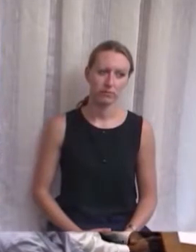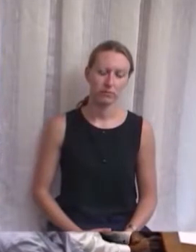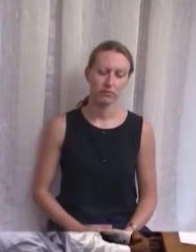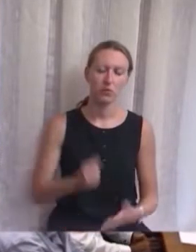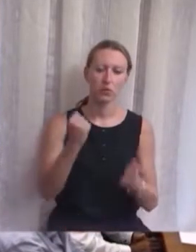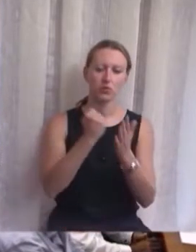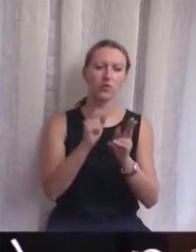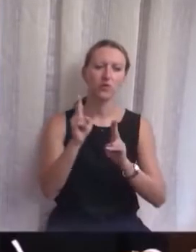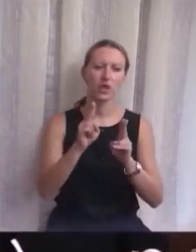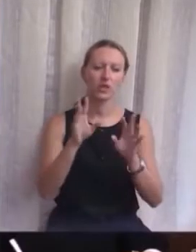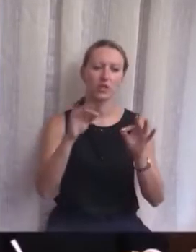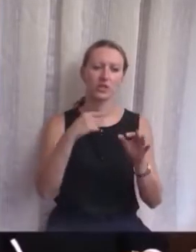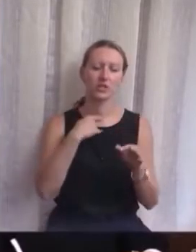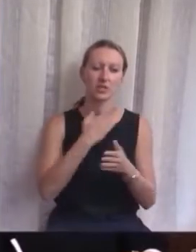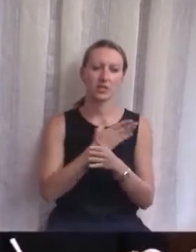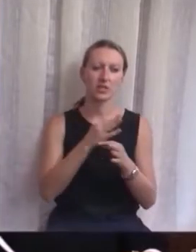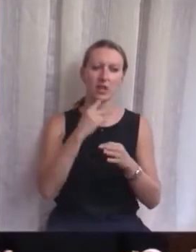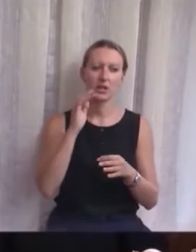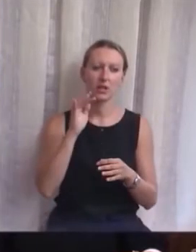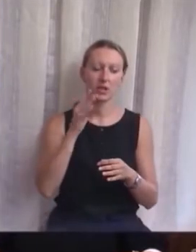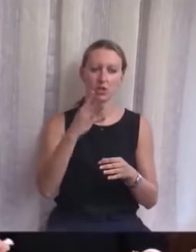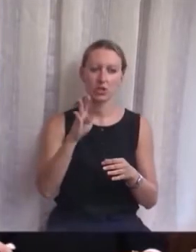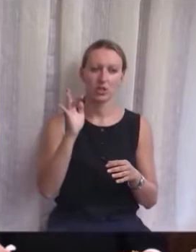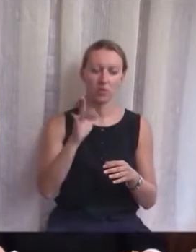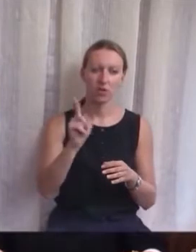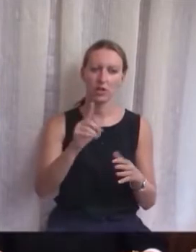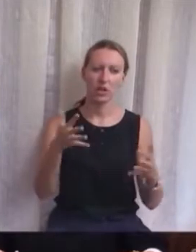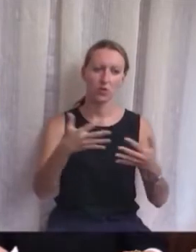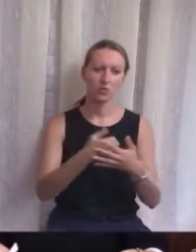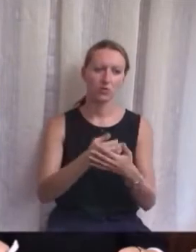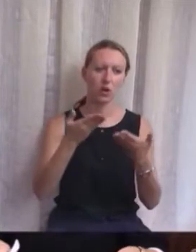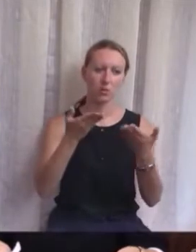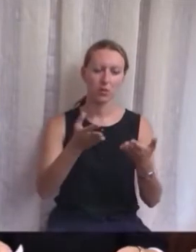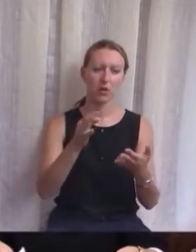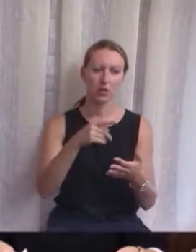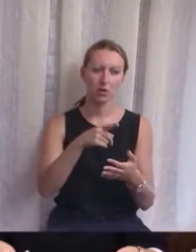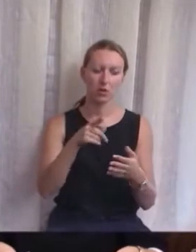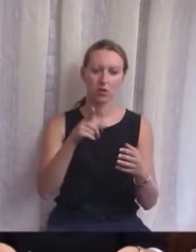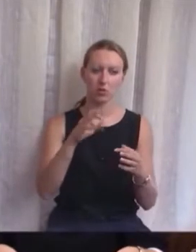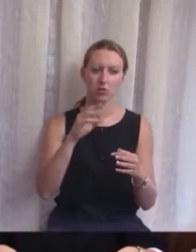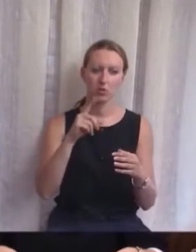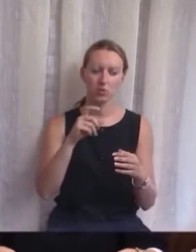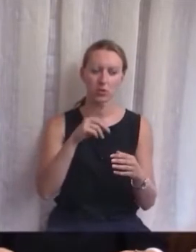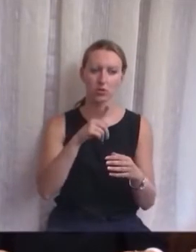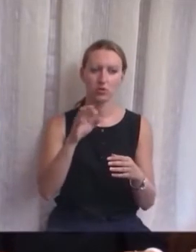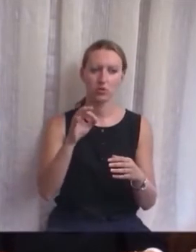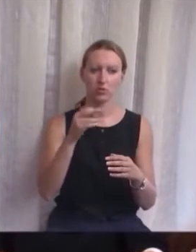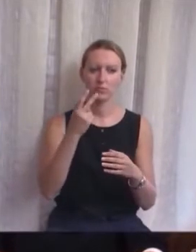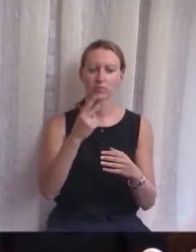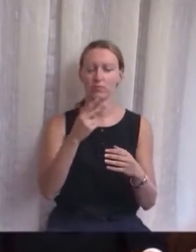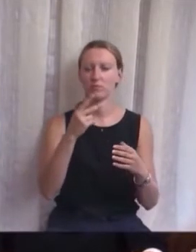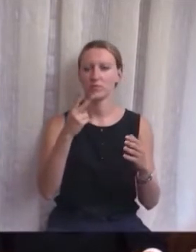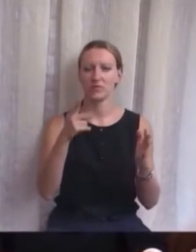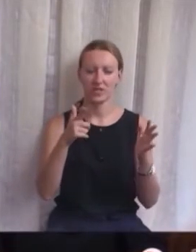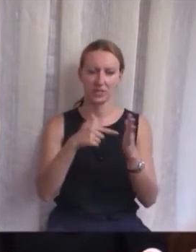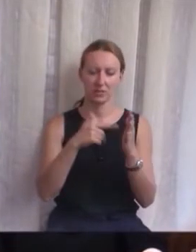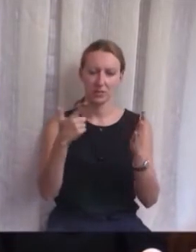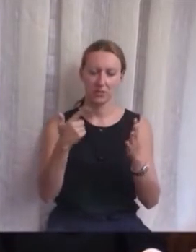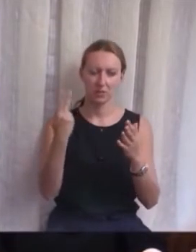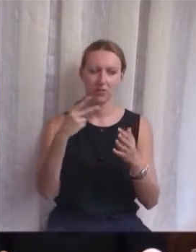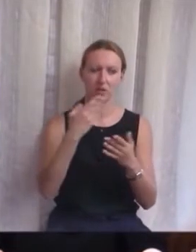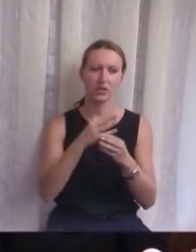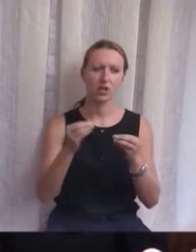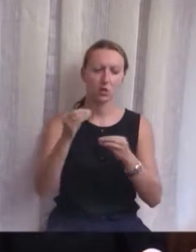Utvrđujem da vječas, 10 glasova za i 14 glasova protiv, nije osvojilo prijedlog kolege Čurića od 37. 2018. godine